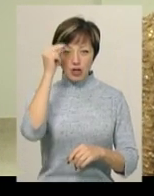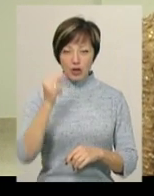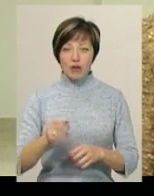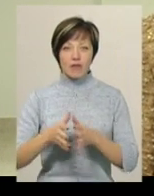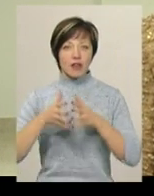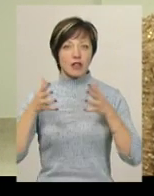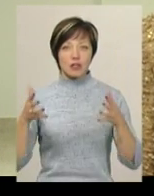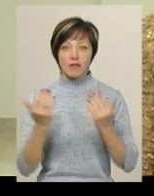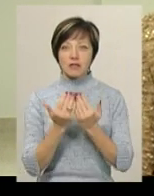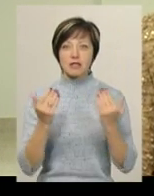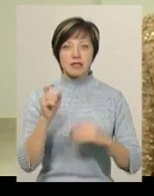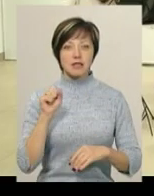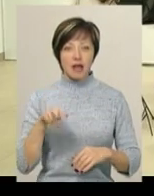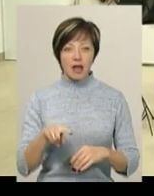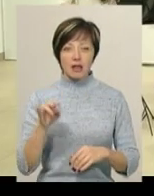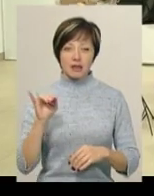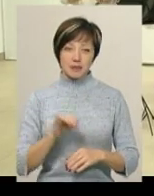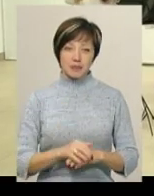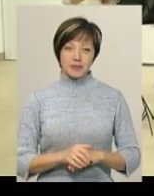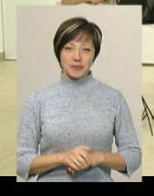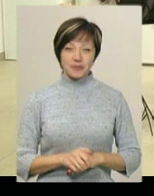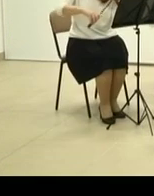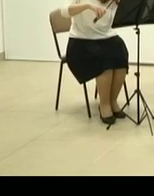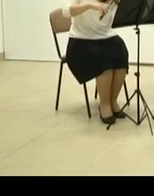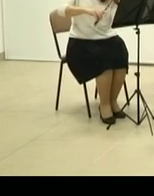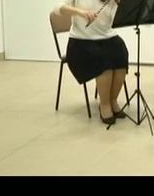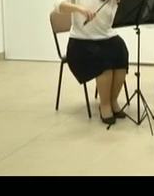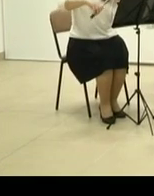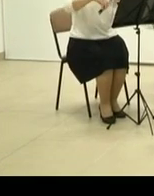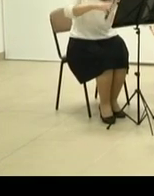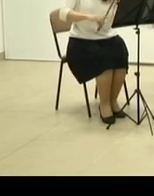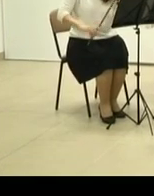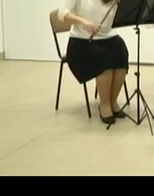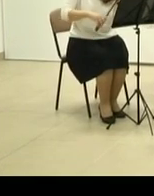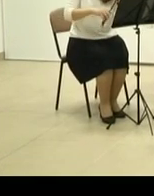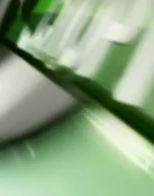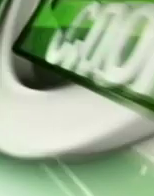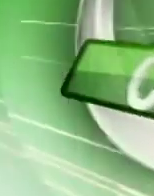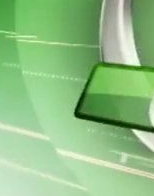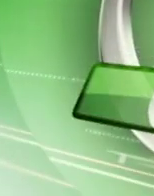величезна виставкова зала. Тетяна Варшцова, Дем'ян Цегольник, новини Поділля, Центр.